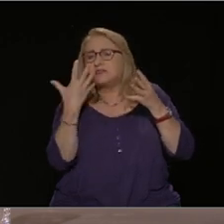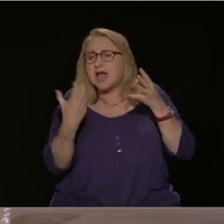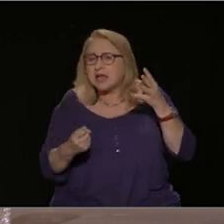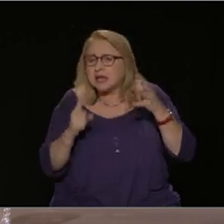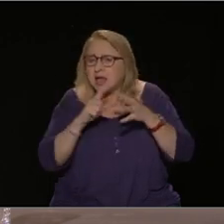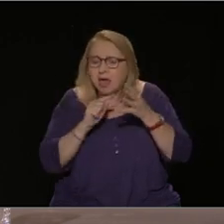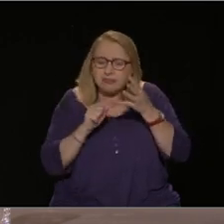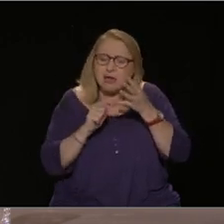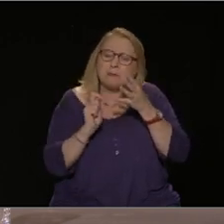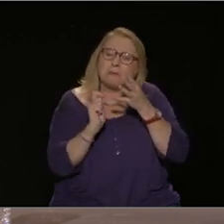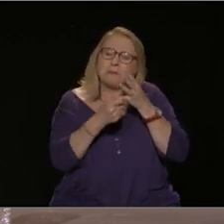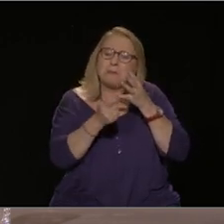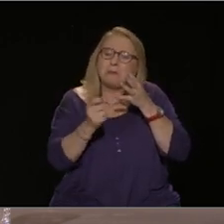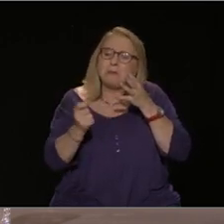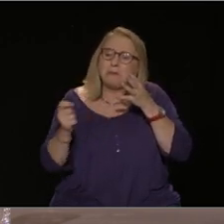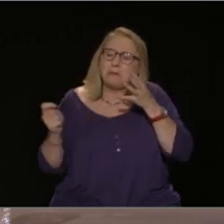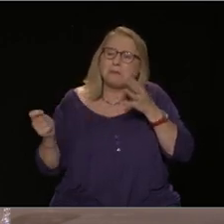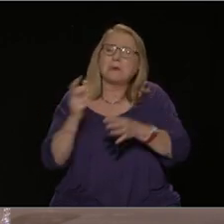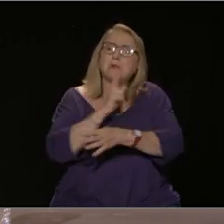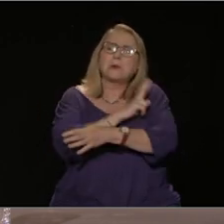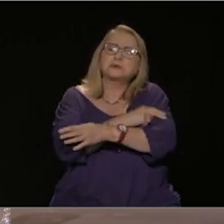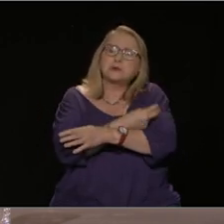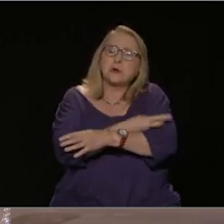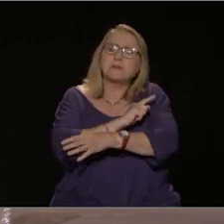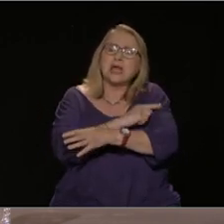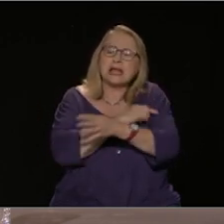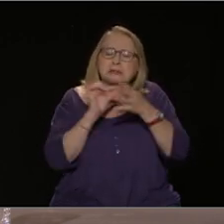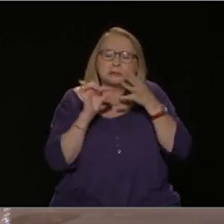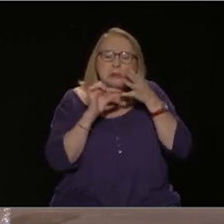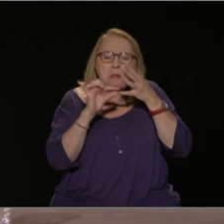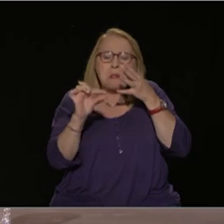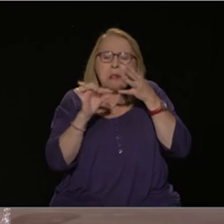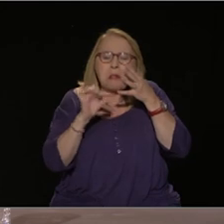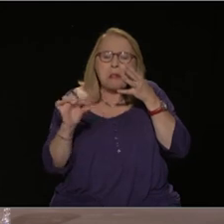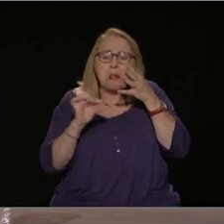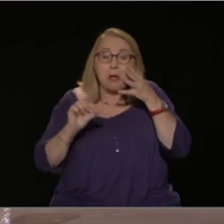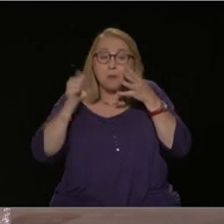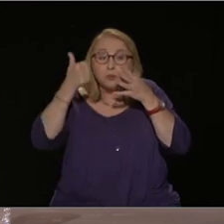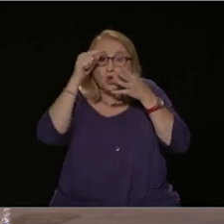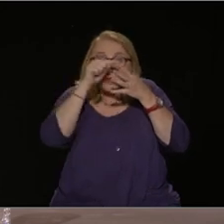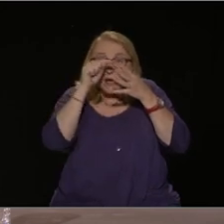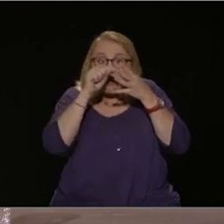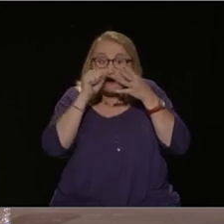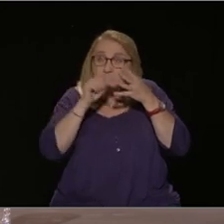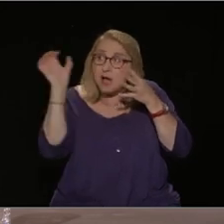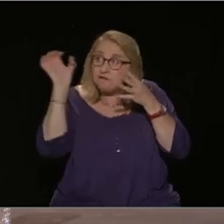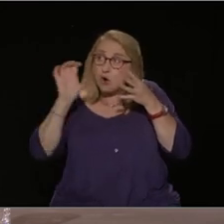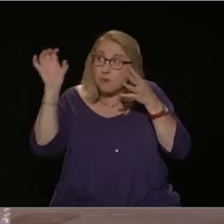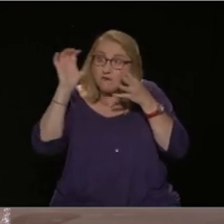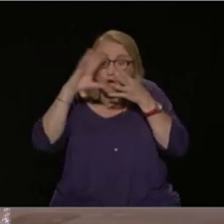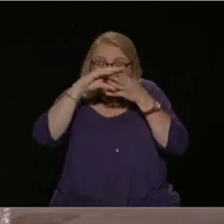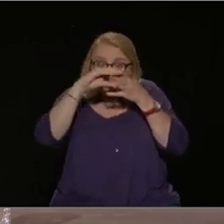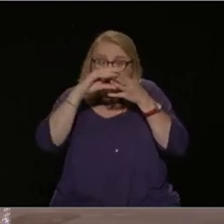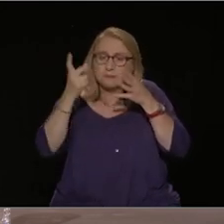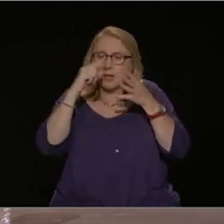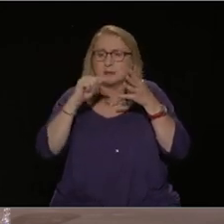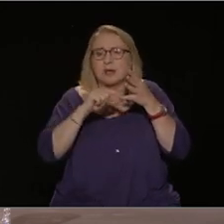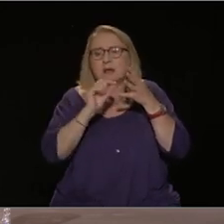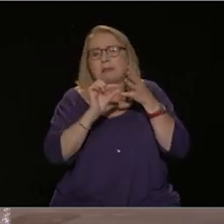για το σχολείο ή για οτιδήποτε άλλο. Αυτός είναι και ο τρόπος να έχουμε δημόσια